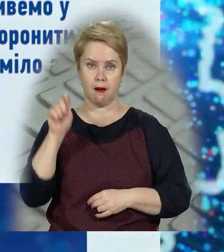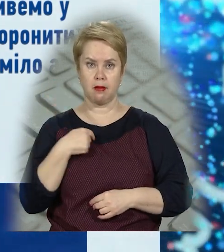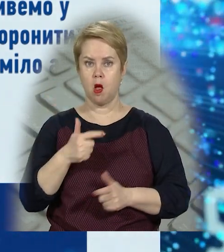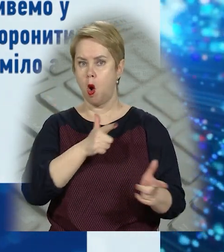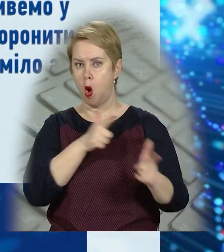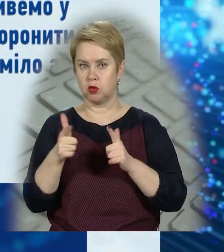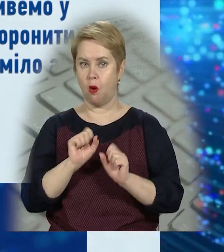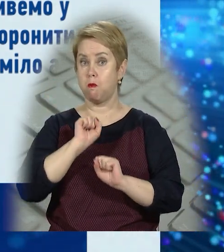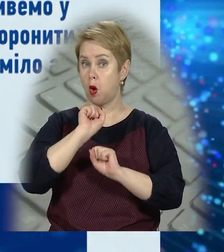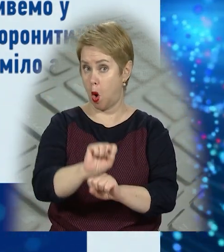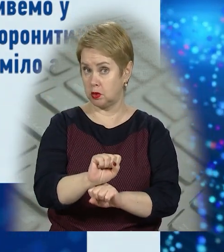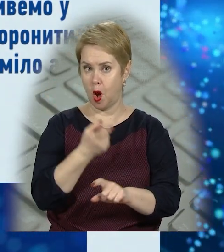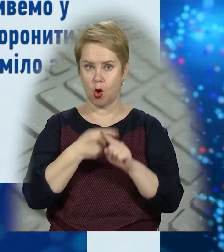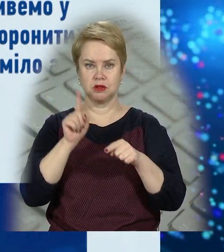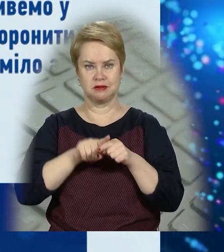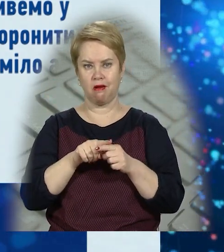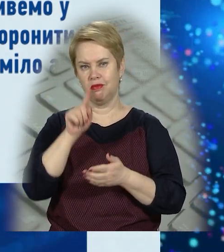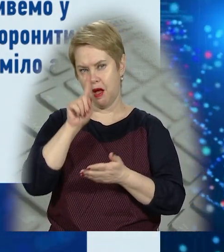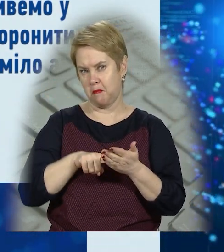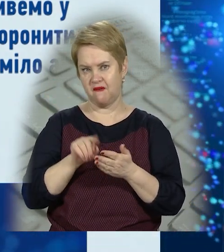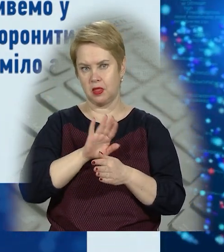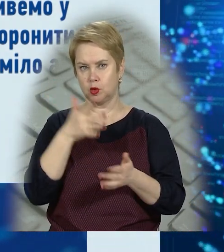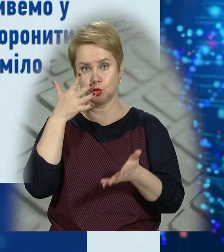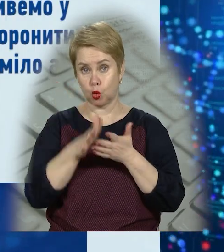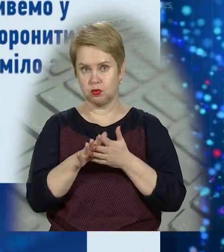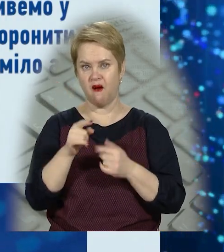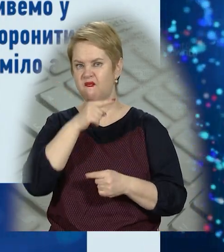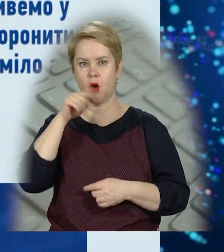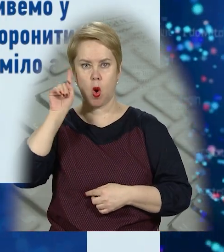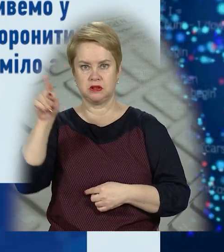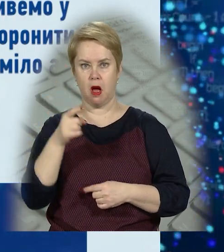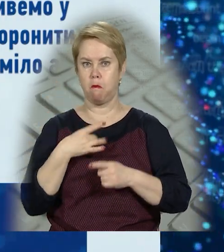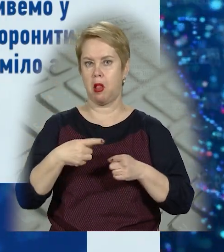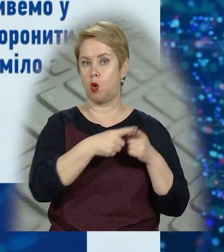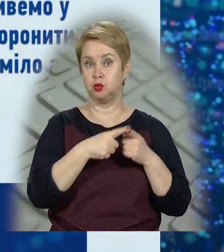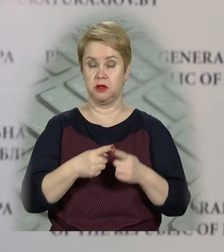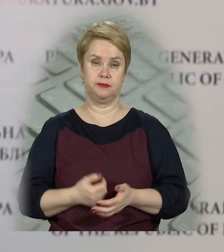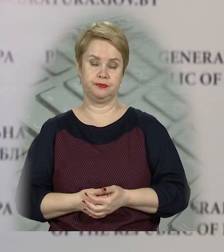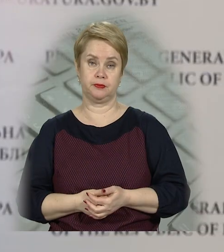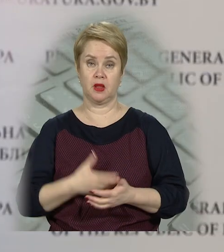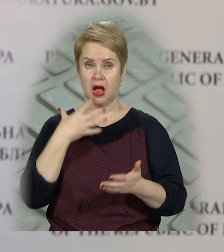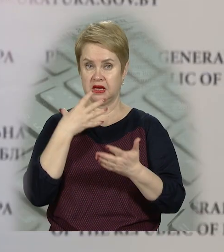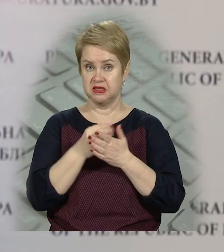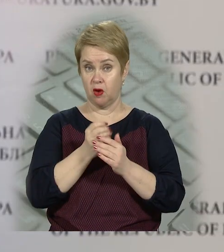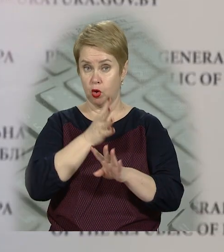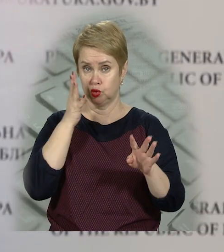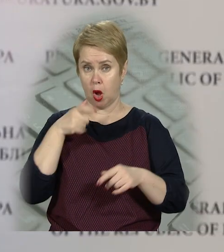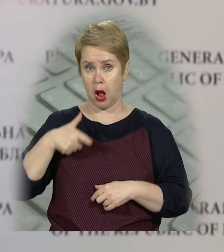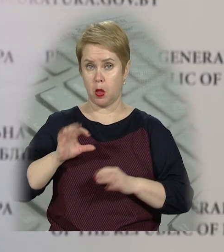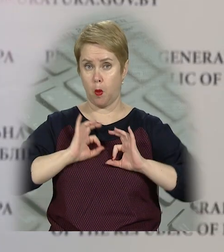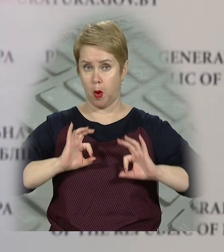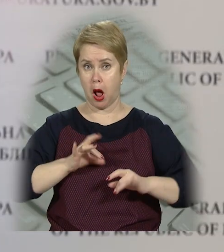і готові її боронити. Хоча це, напевно, не зрозуміло ані в Росії, ані в Білорусі. Своєю чергою